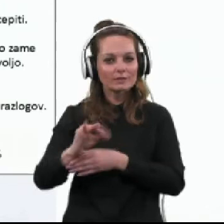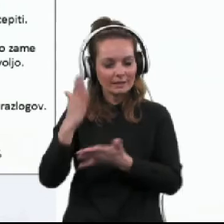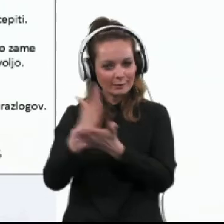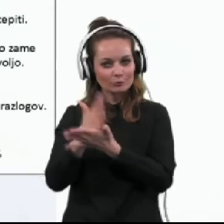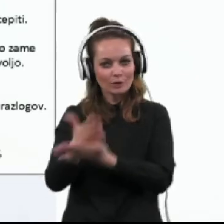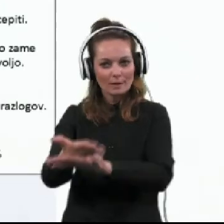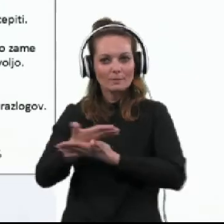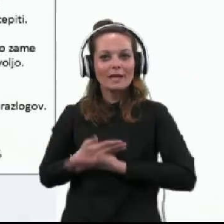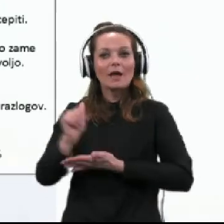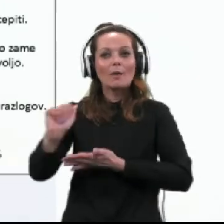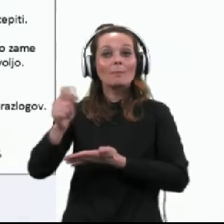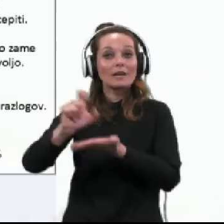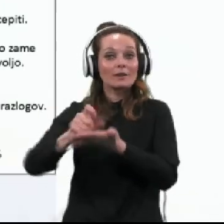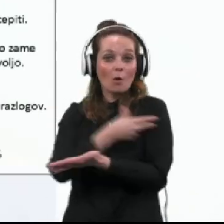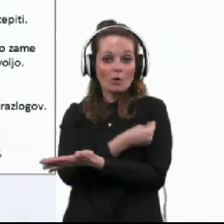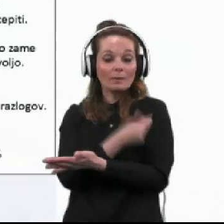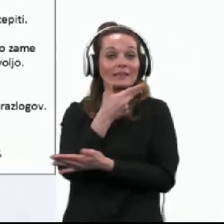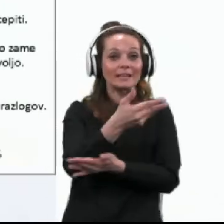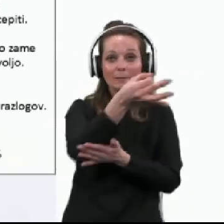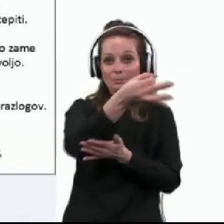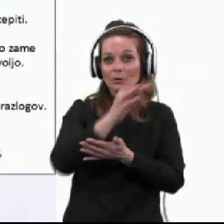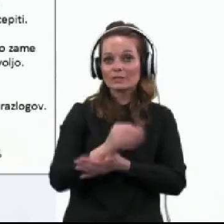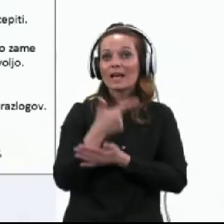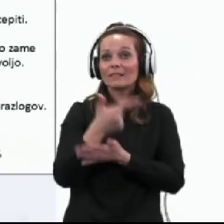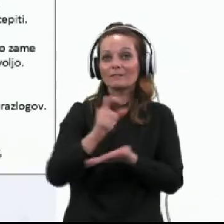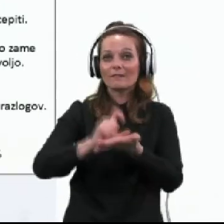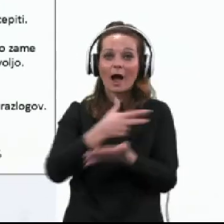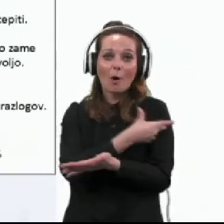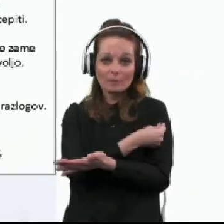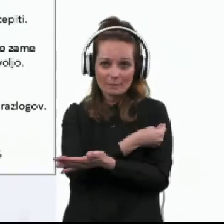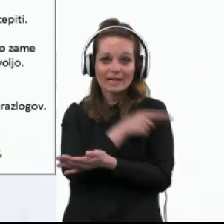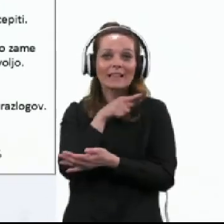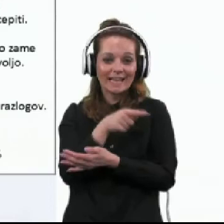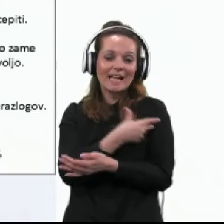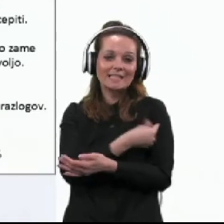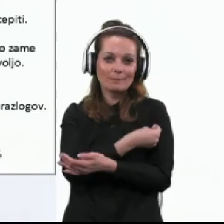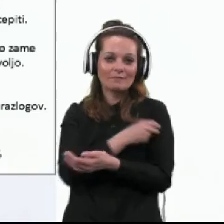prijelo en odmerek in 3% dva odmerka cepiva.